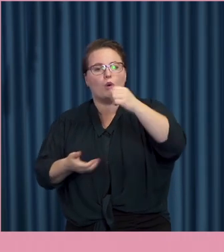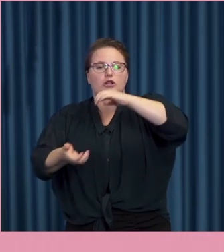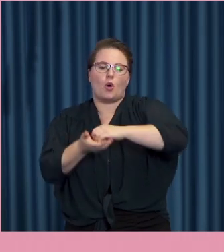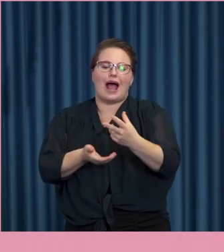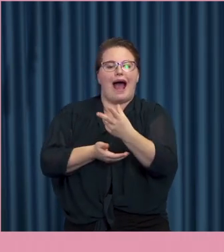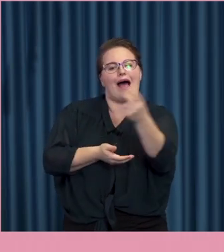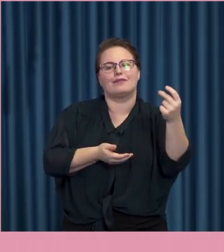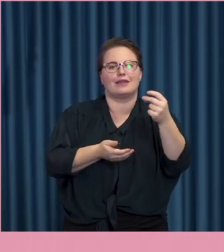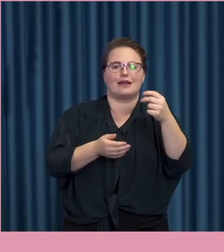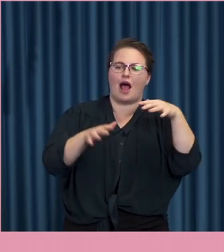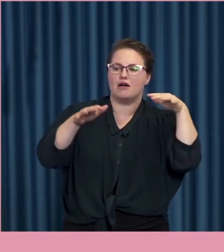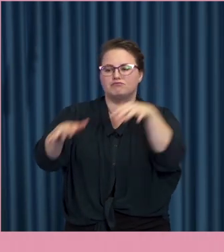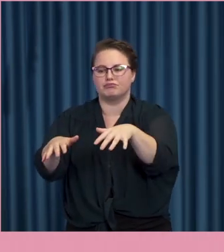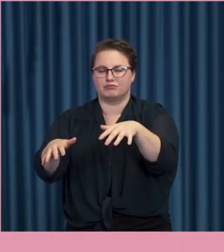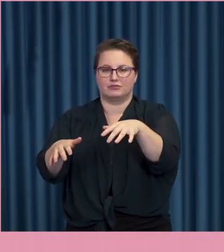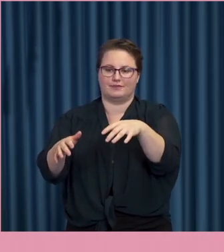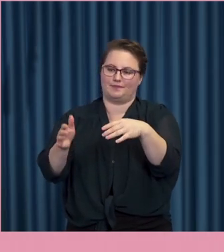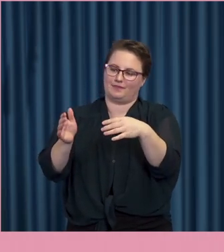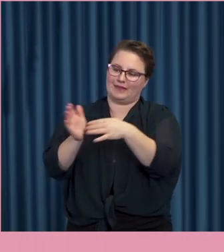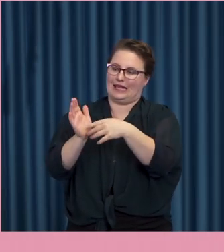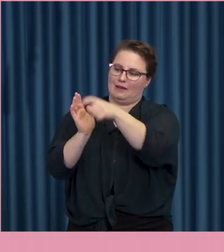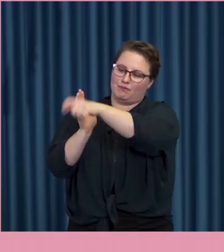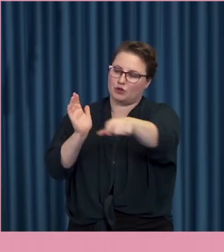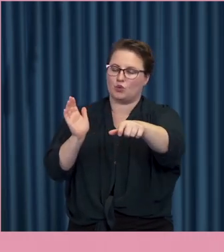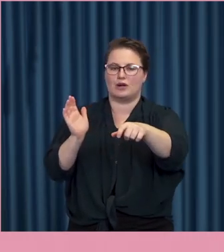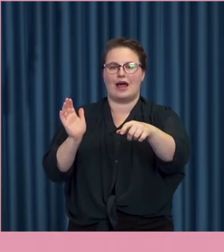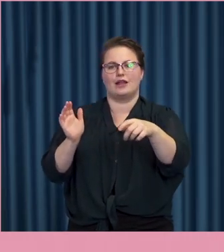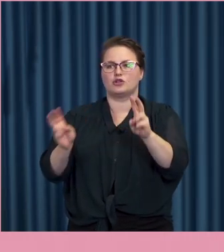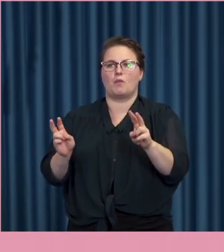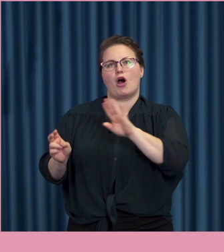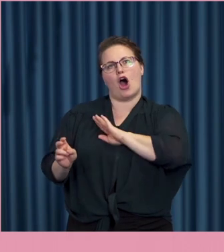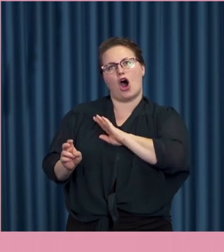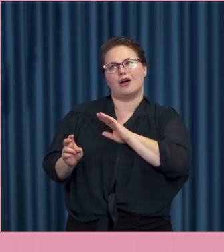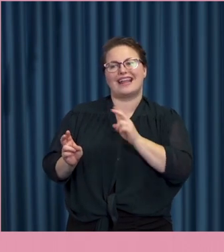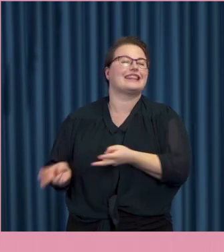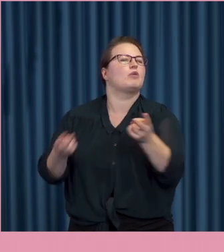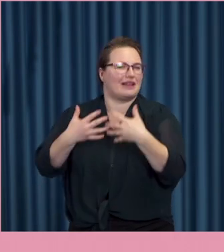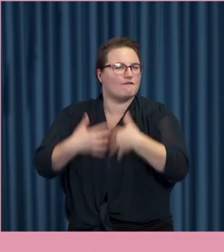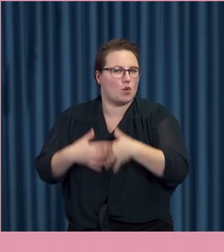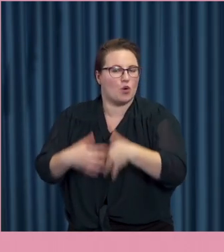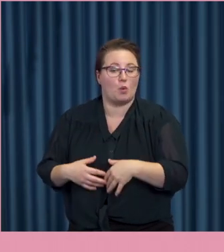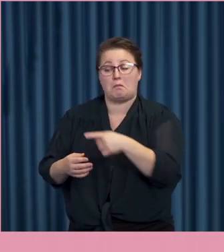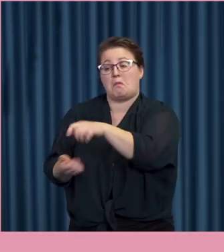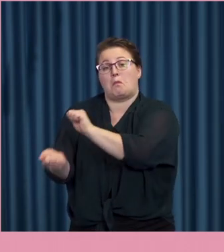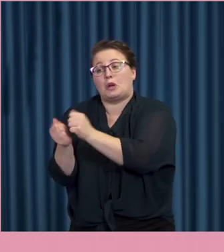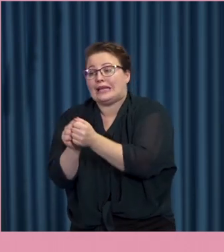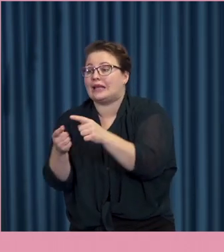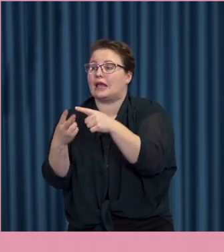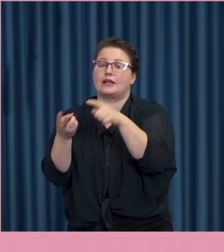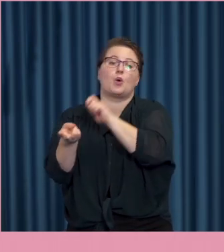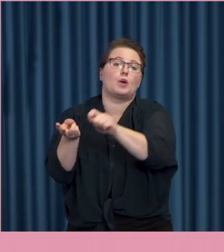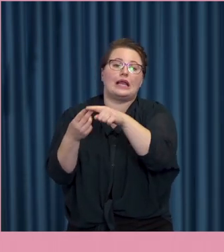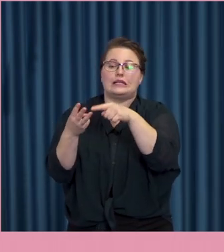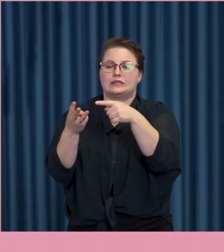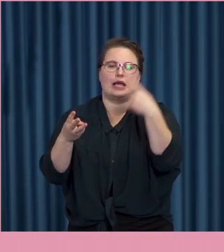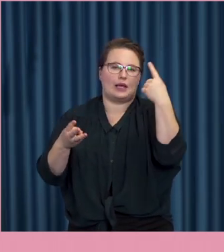typer av angrepp på demokratiska funktionärer. Personer som har demokratifunktioner. Det kan vara politiker, kan vara journalister,